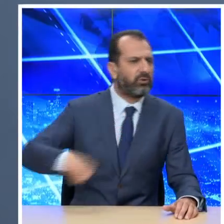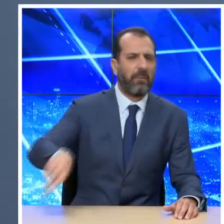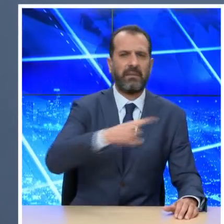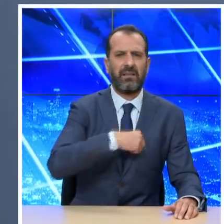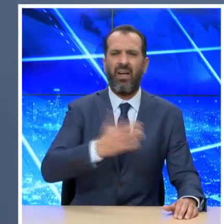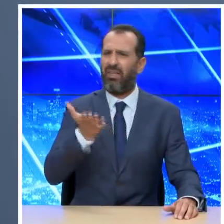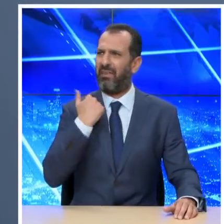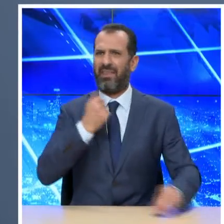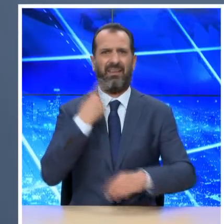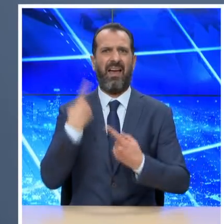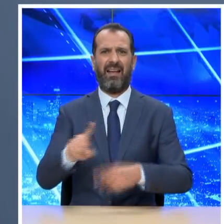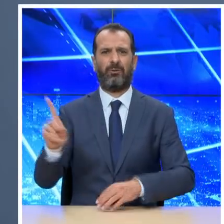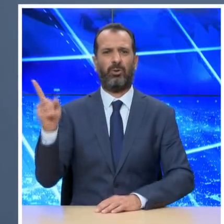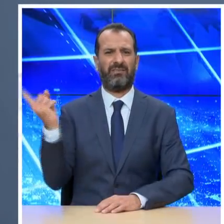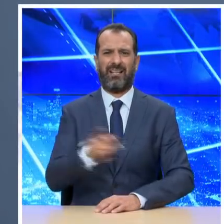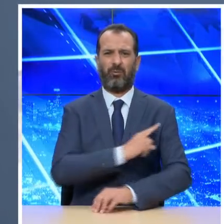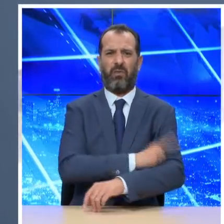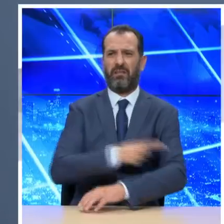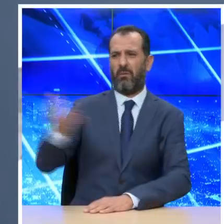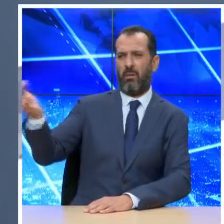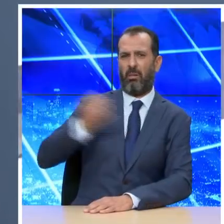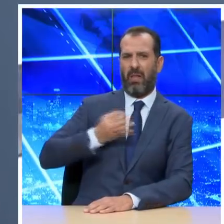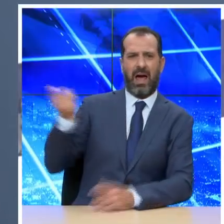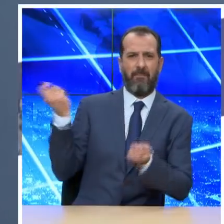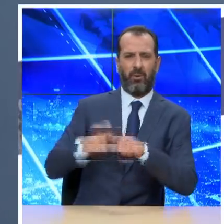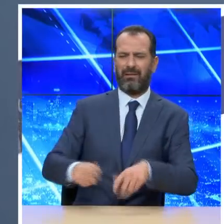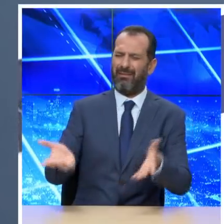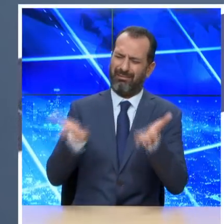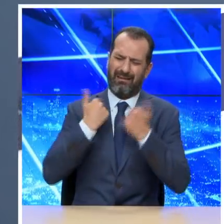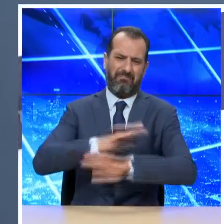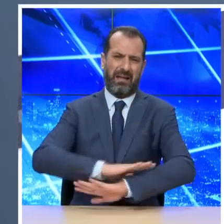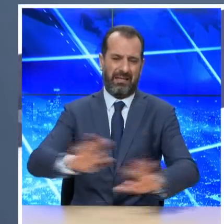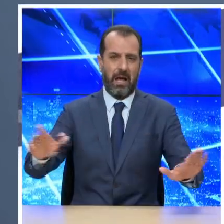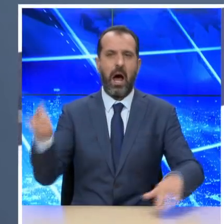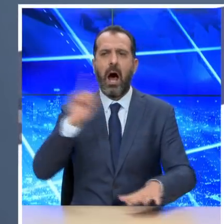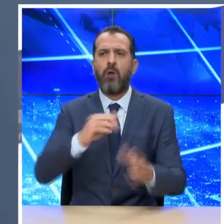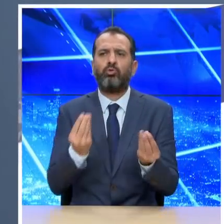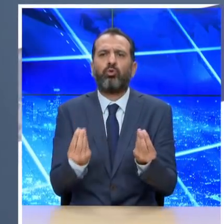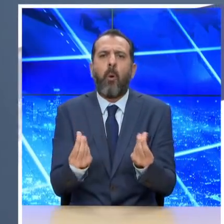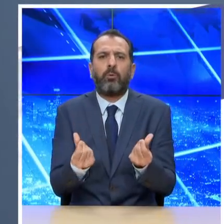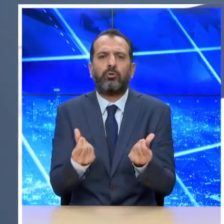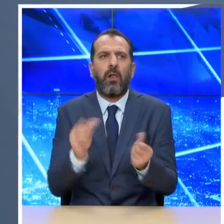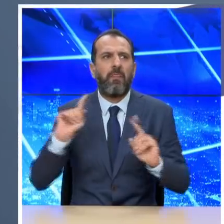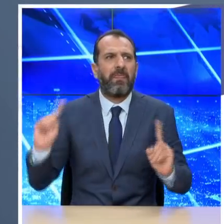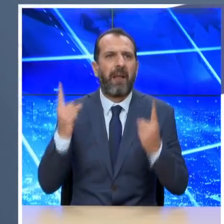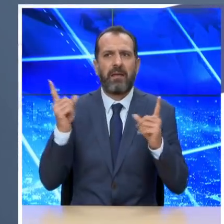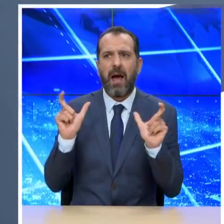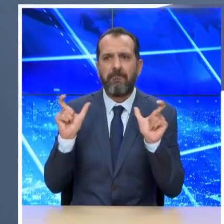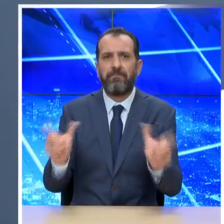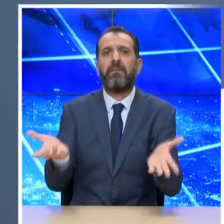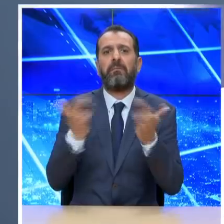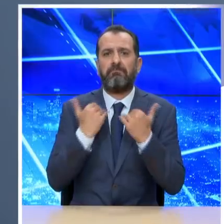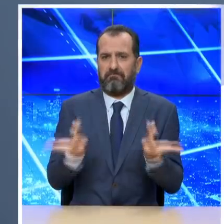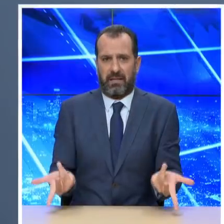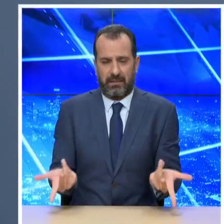να ζούμε με τον ιό και να μάθουμε να προφυλασσόμαστε από αυτόν. Άλλος τρόπος αντιμετώπισης του προς το παρόν δεν υπάρχει. Και έρχεται χειμώνας που